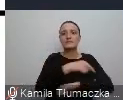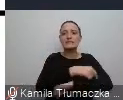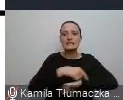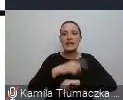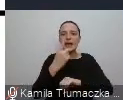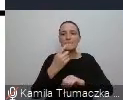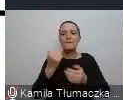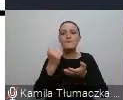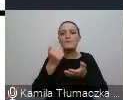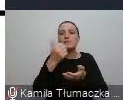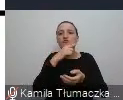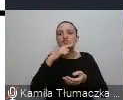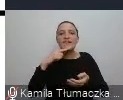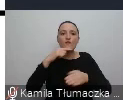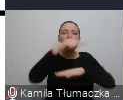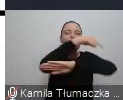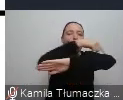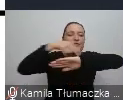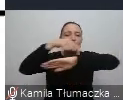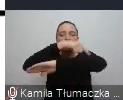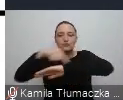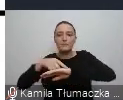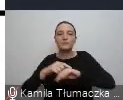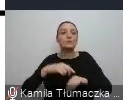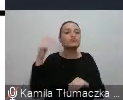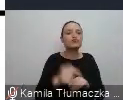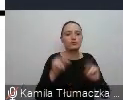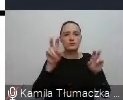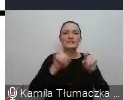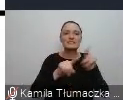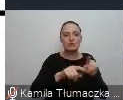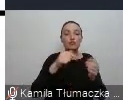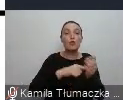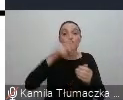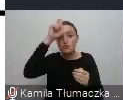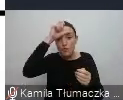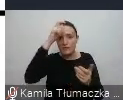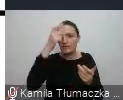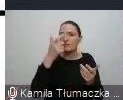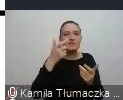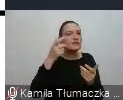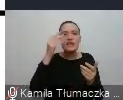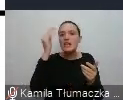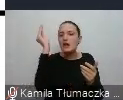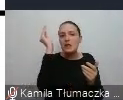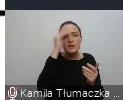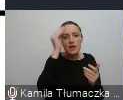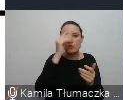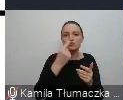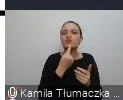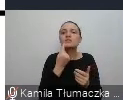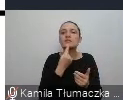czerwoną kredką i brzmi ono, że należy zaznaczyć, że u człowieka, który nie opanował elementarnych zachowań